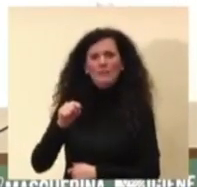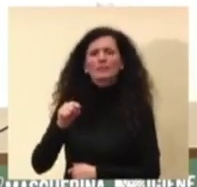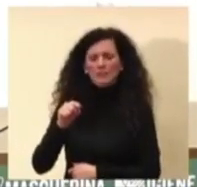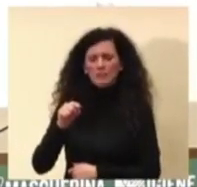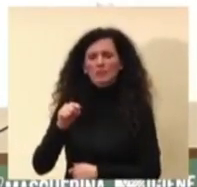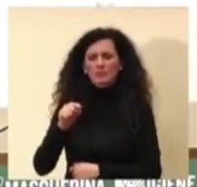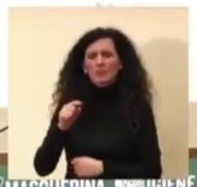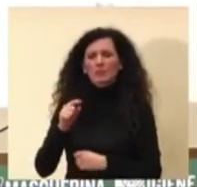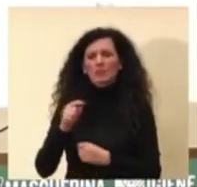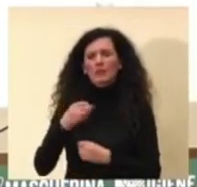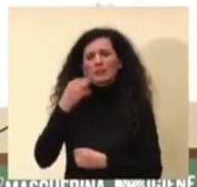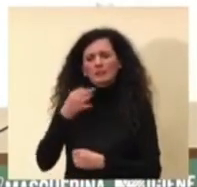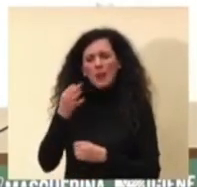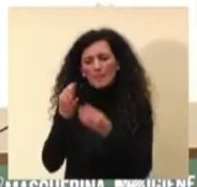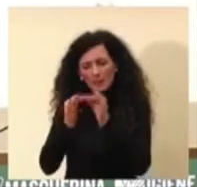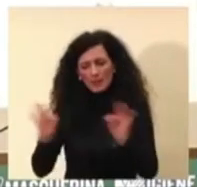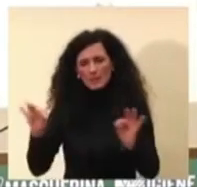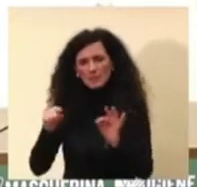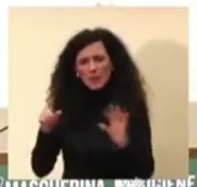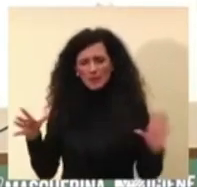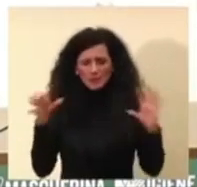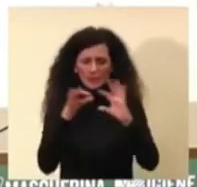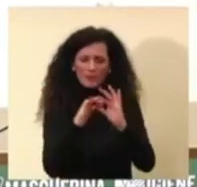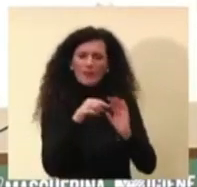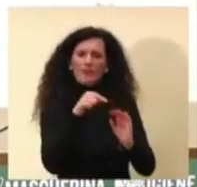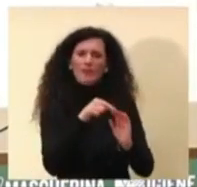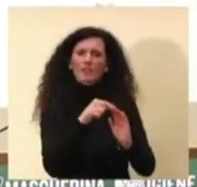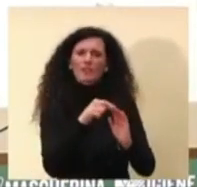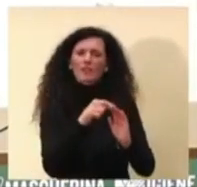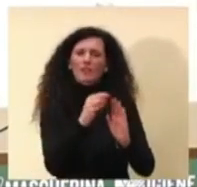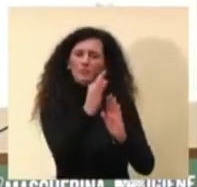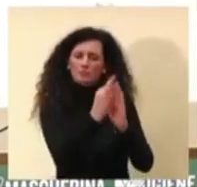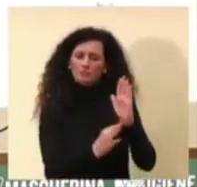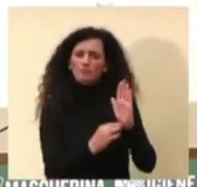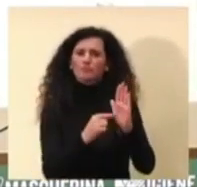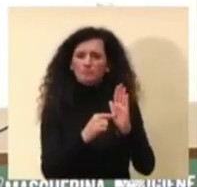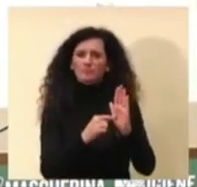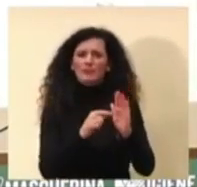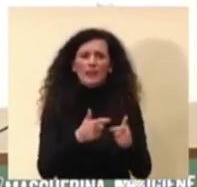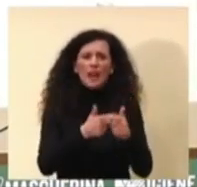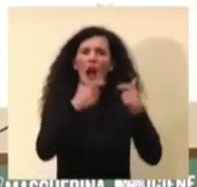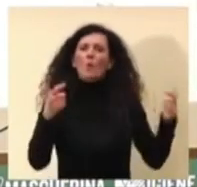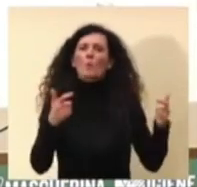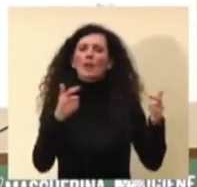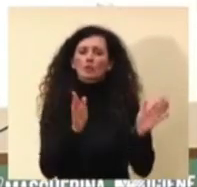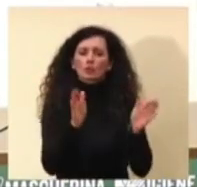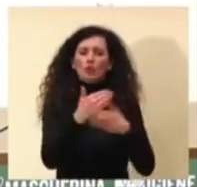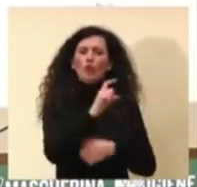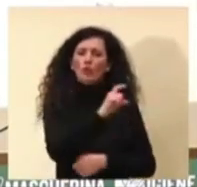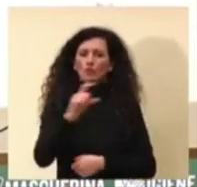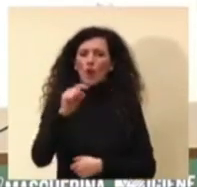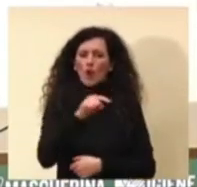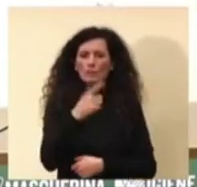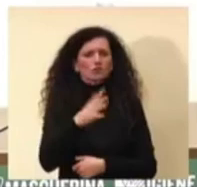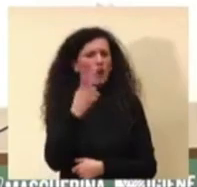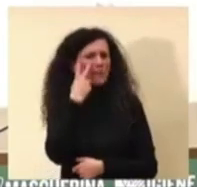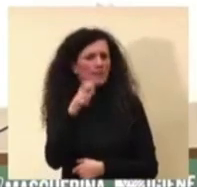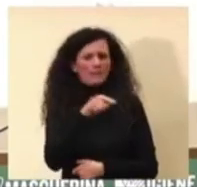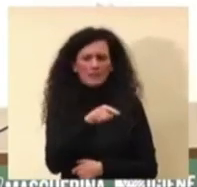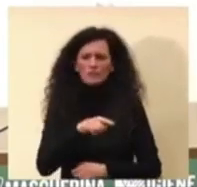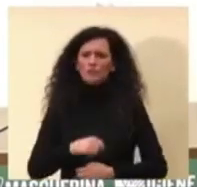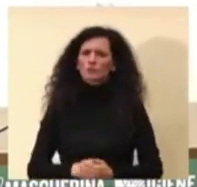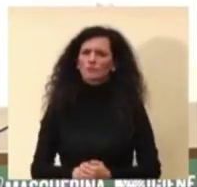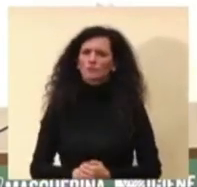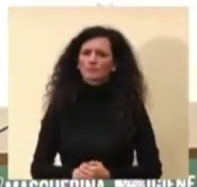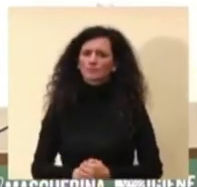coerenza con quanto vi ho appena detto sull'incremento progressivo. questa riflessione